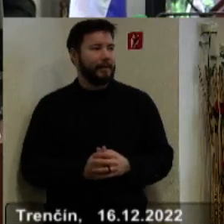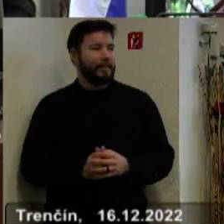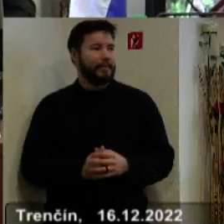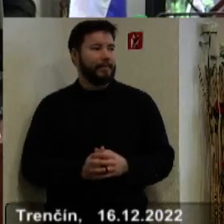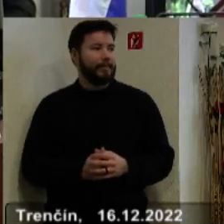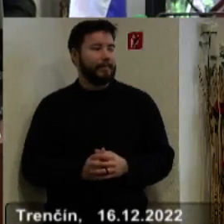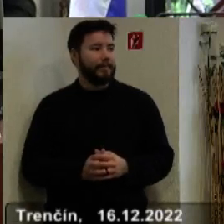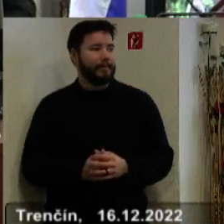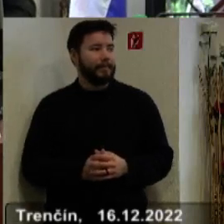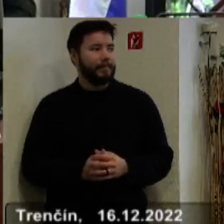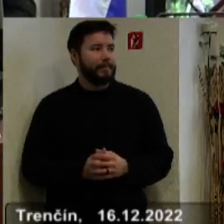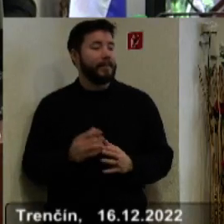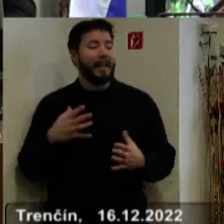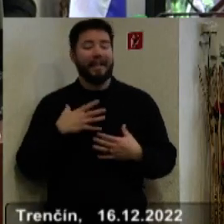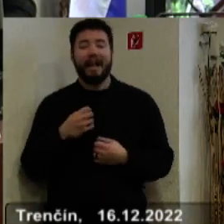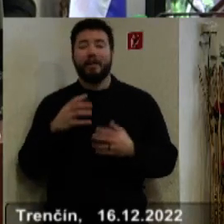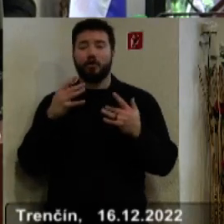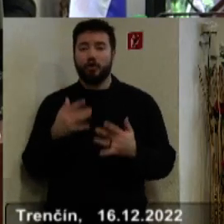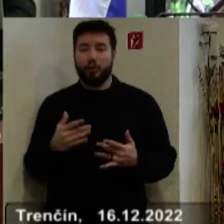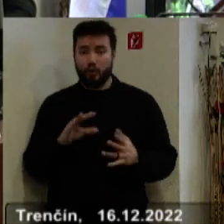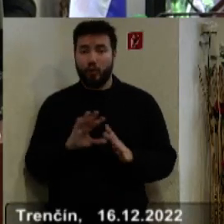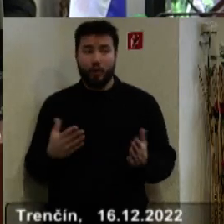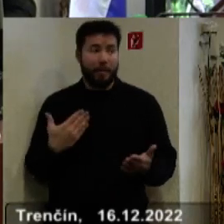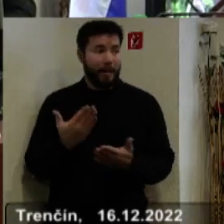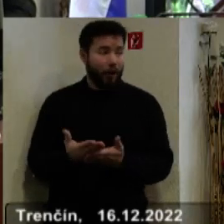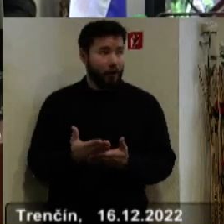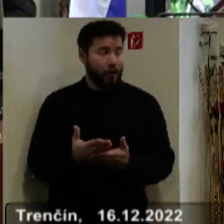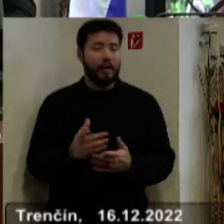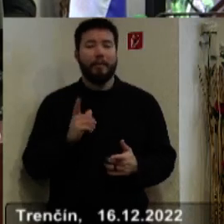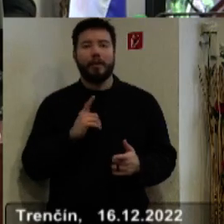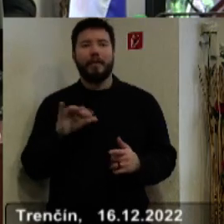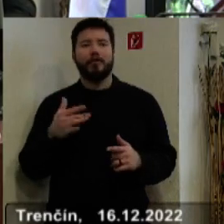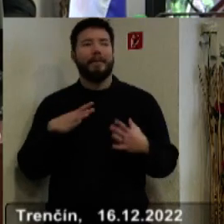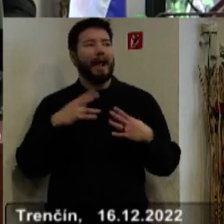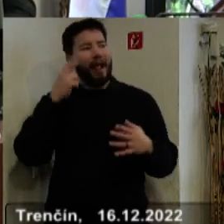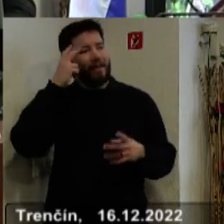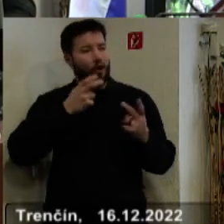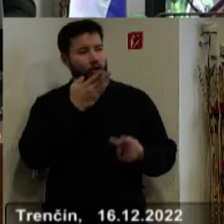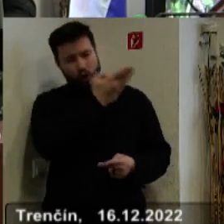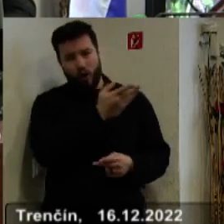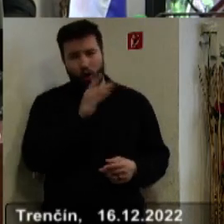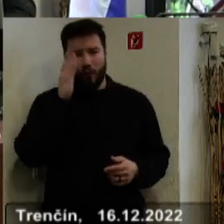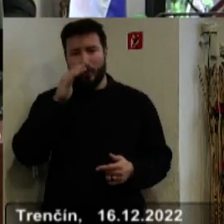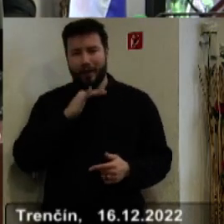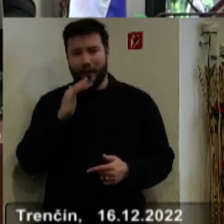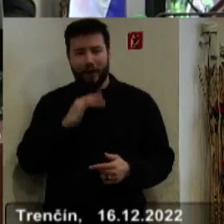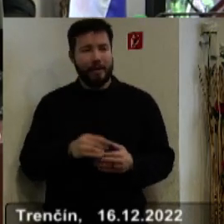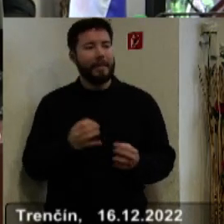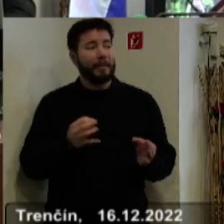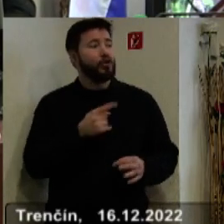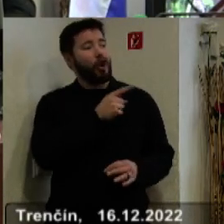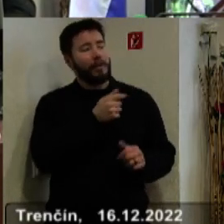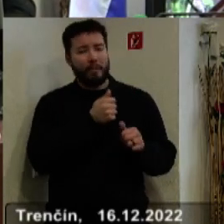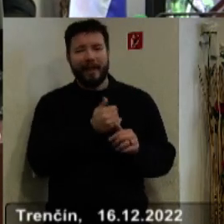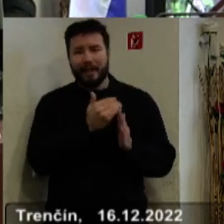predložení tohto návrhu rozpočtu pani Malecovú dáme ešte slovo pánovi hlavnému kontrolórovi, pretože on musí podľa